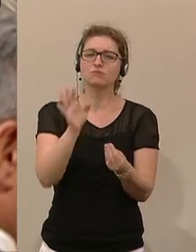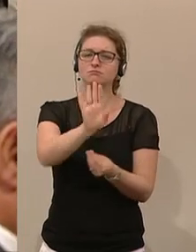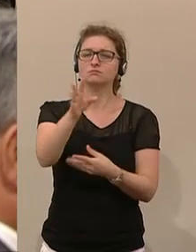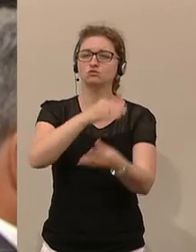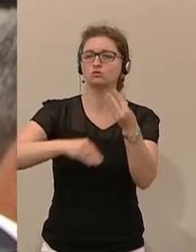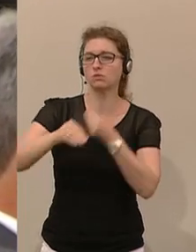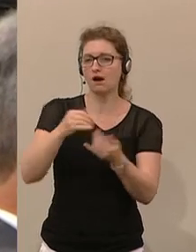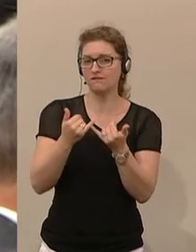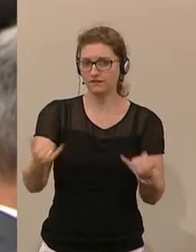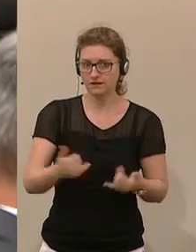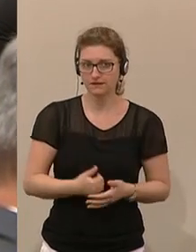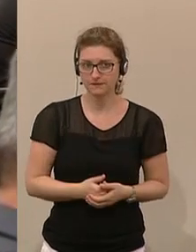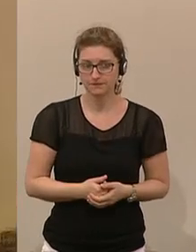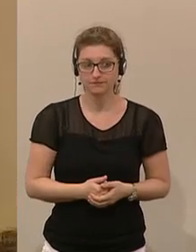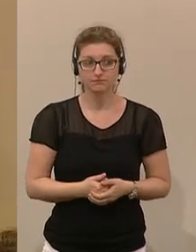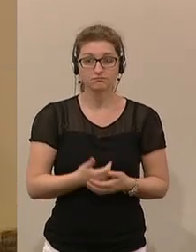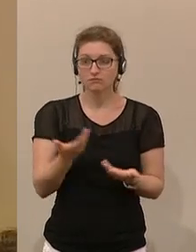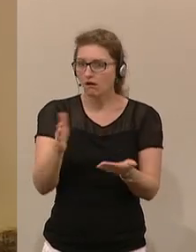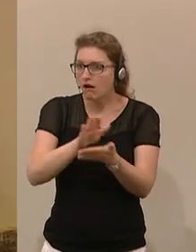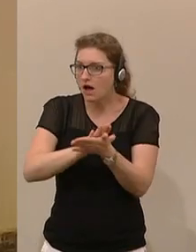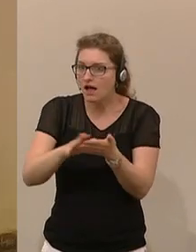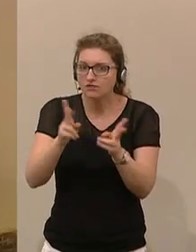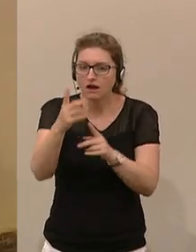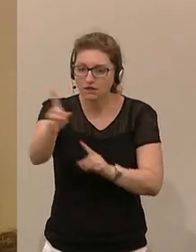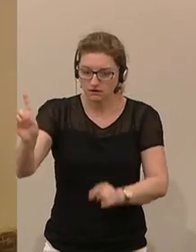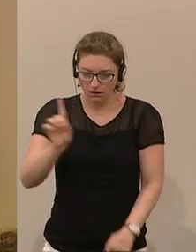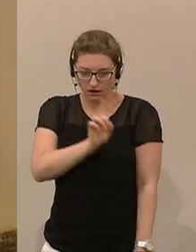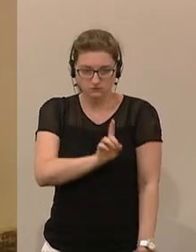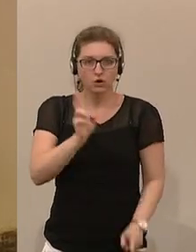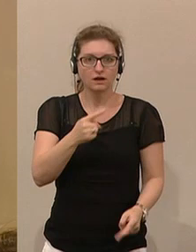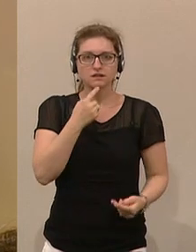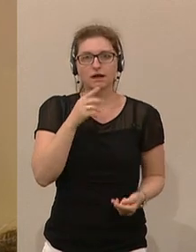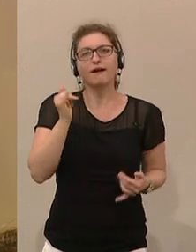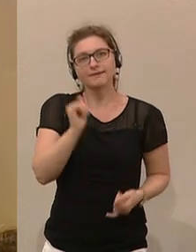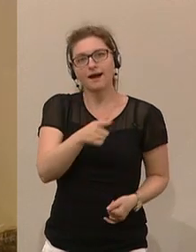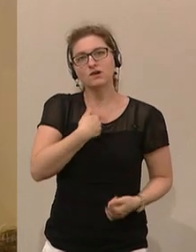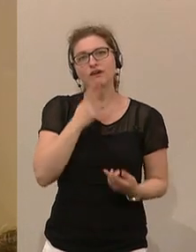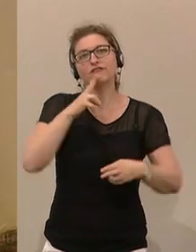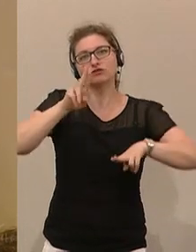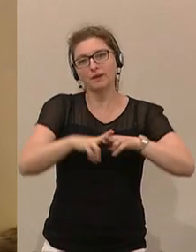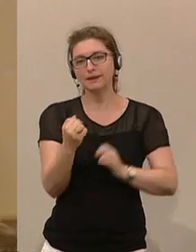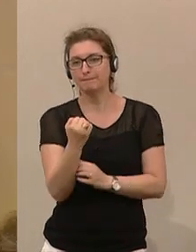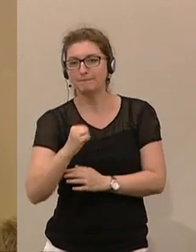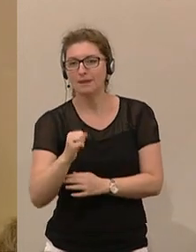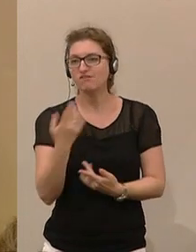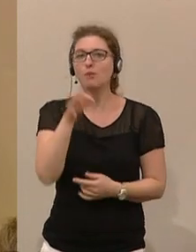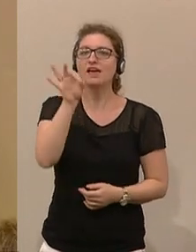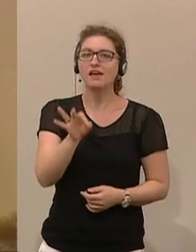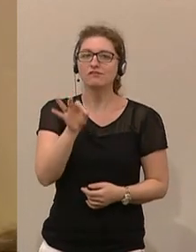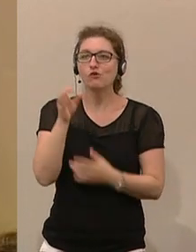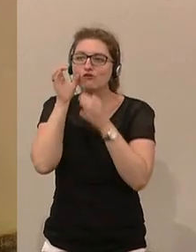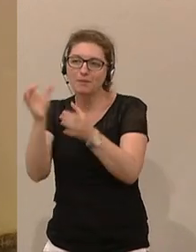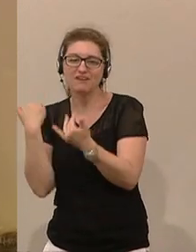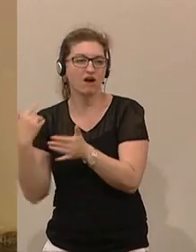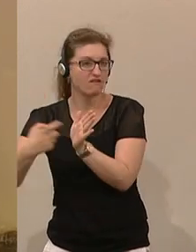umgehen. Ja, Sie könnten ja einfach da herausgehen und sagen, wir haben unser Versprechen gebrochen, weil es die ÖVP von uns verlangt hat. Das ist